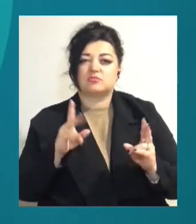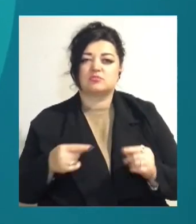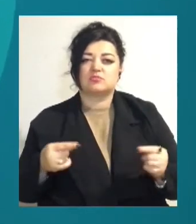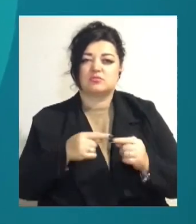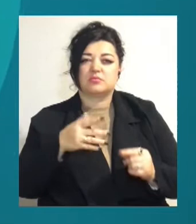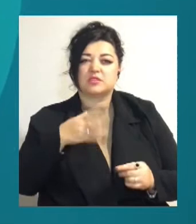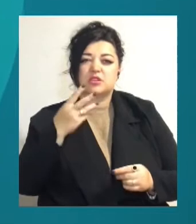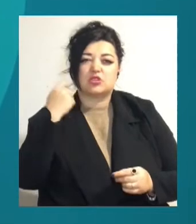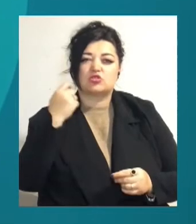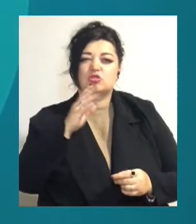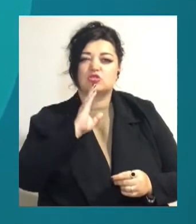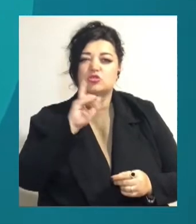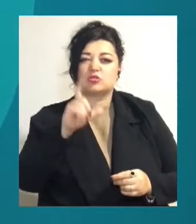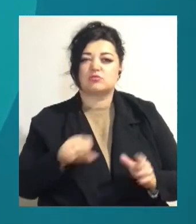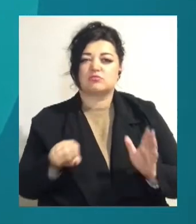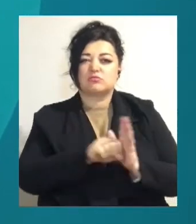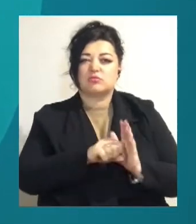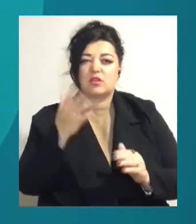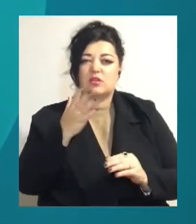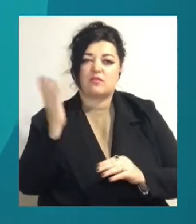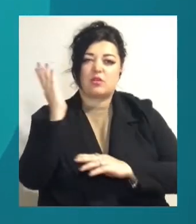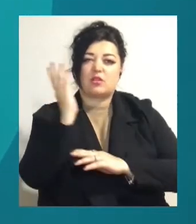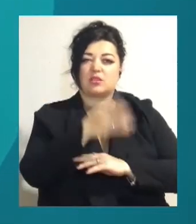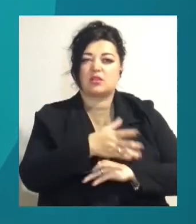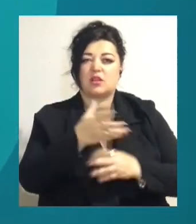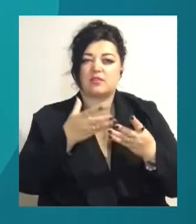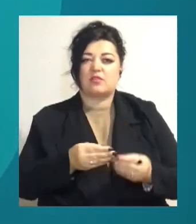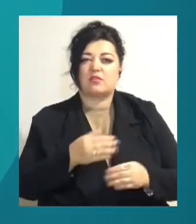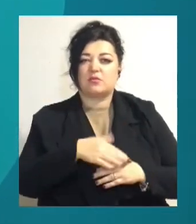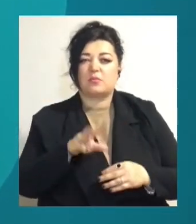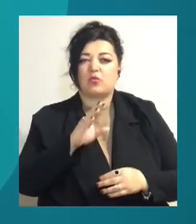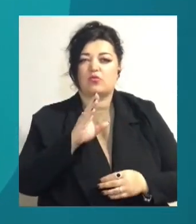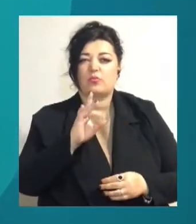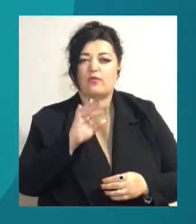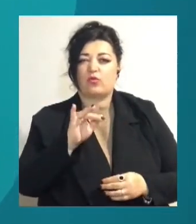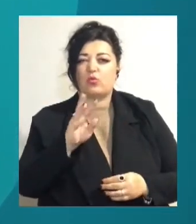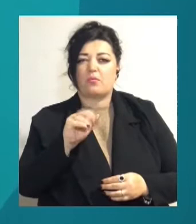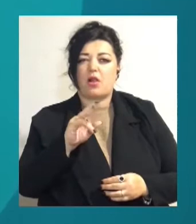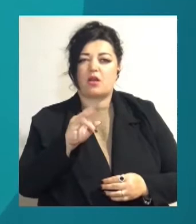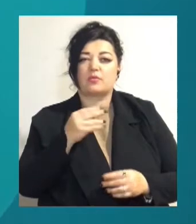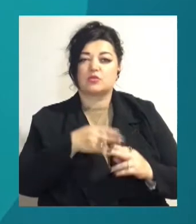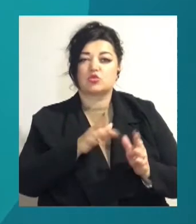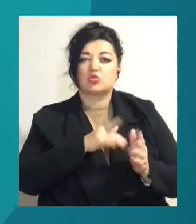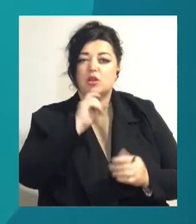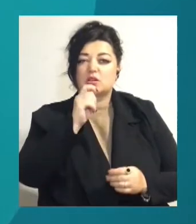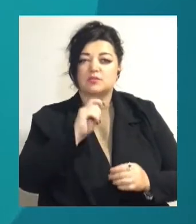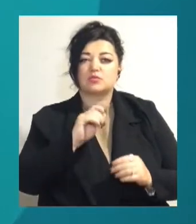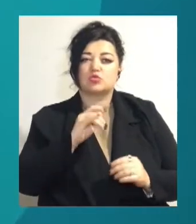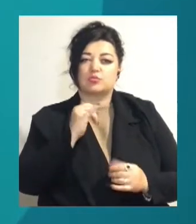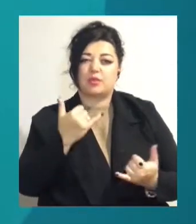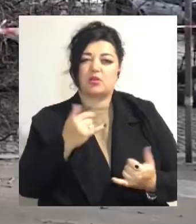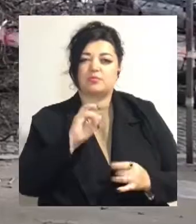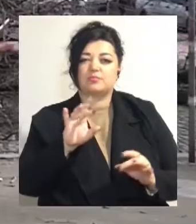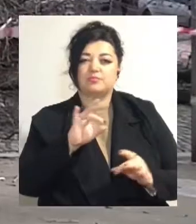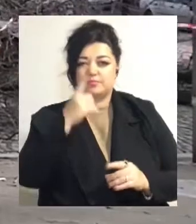яку впало дерево на перетині вулиці Ніжинська та провулку Маланова. Про це журналістам Суспільного повідомила речниця Нацполіції Одещини